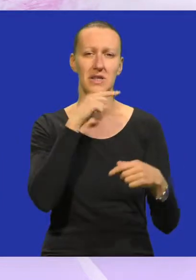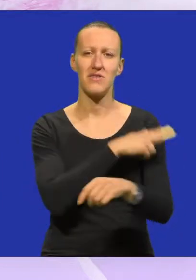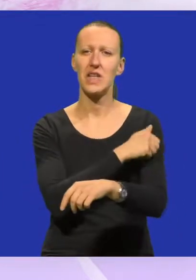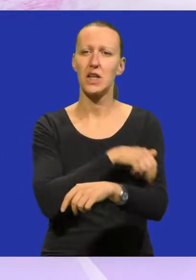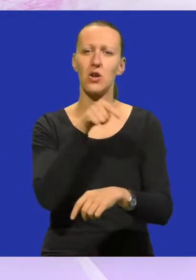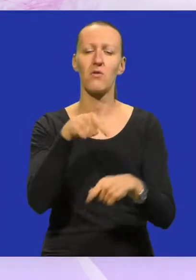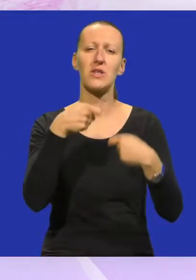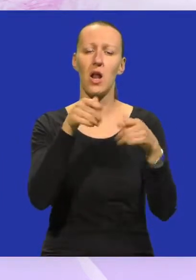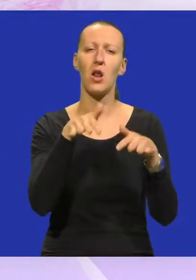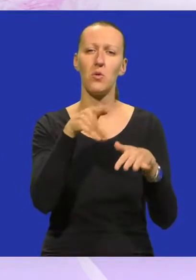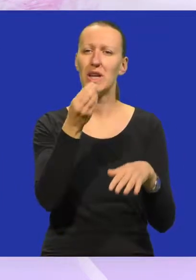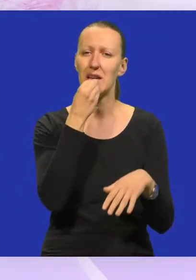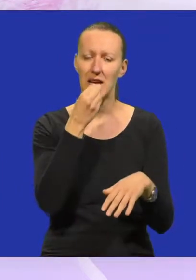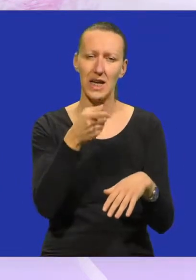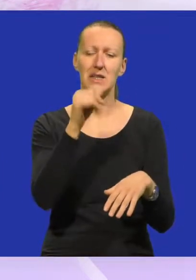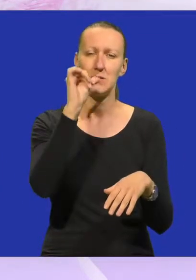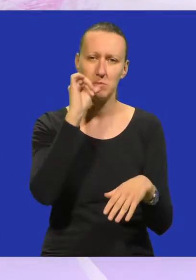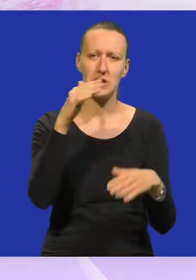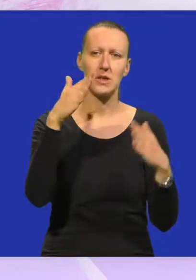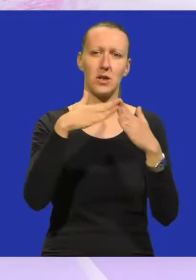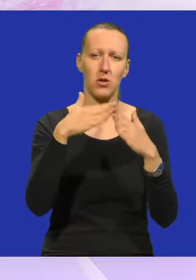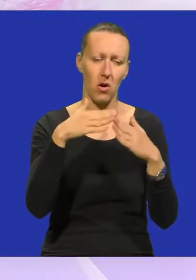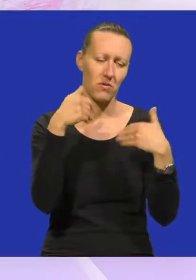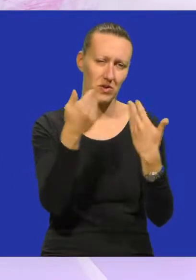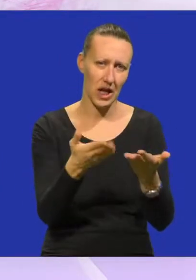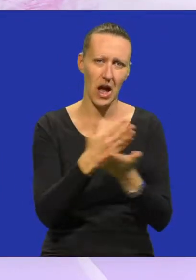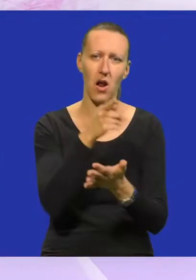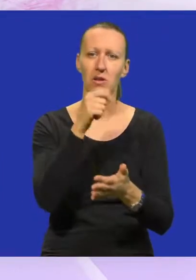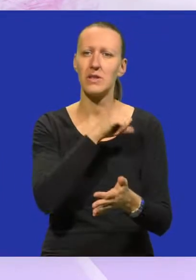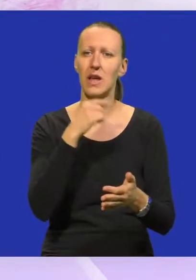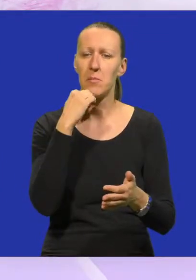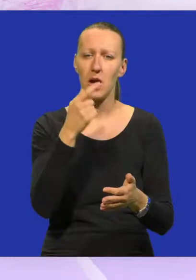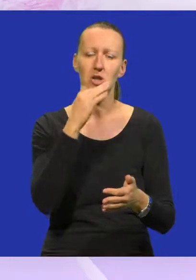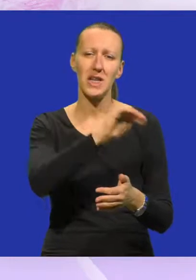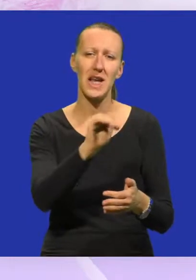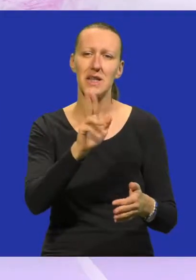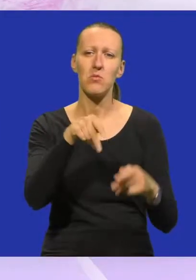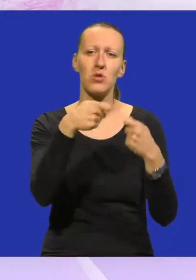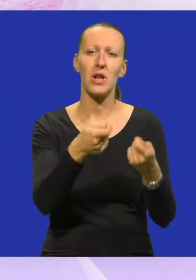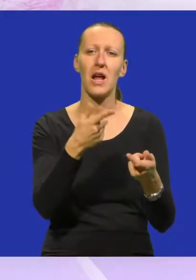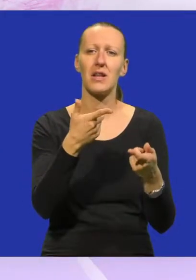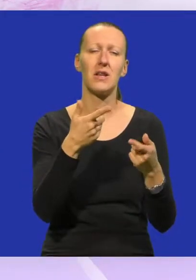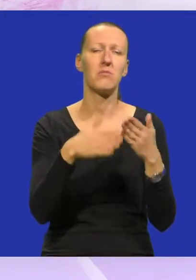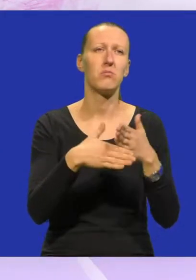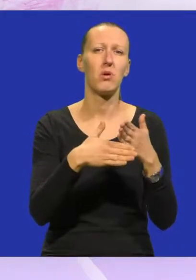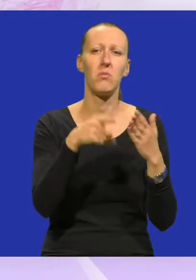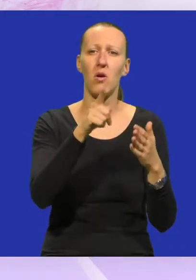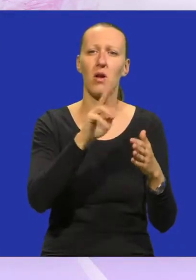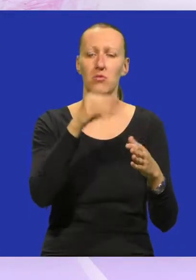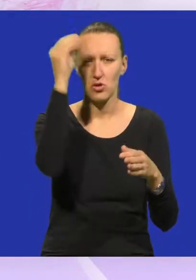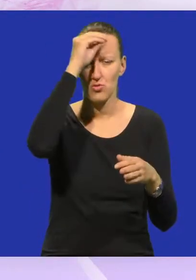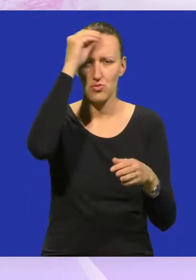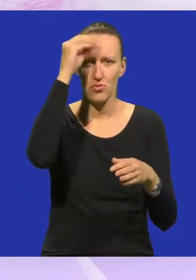križa ovdje su dali ljudima jesti, piti, krov nad glavom, ali oni sam mi kažu da pogotovo djeci ne mogu dati pedagoško pomoć, oni nisu